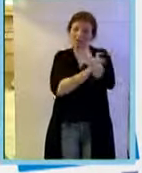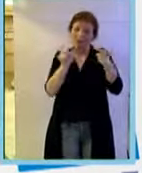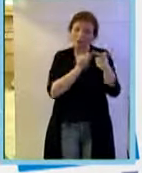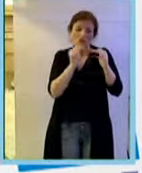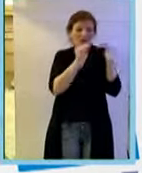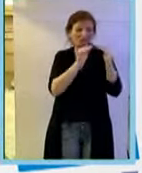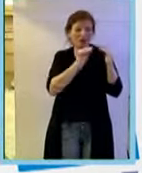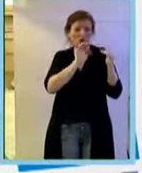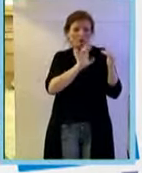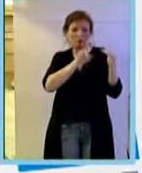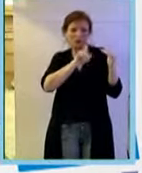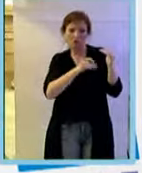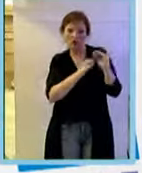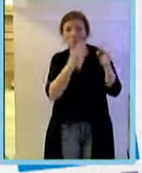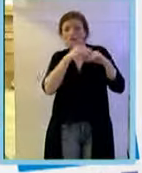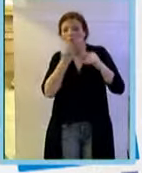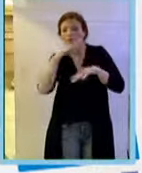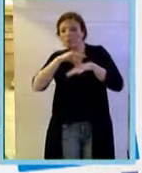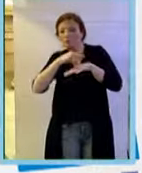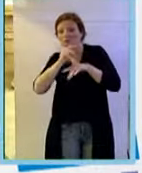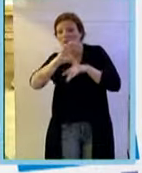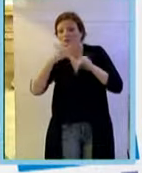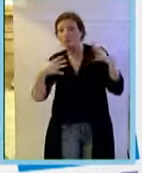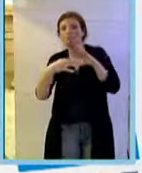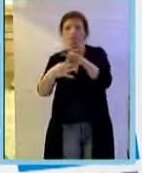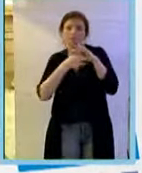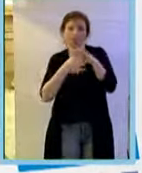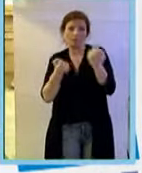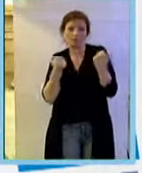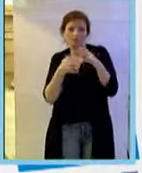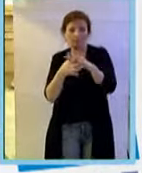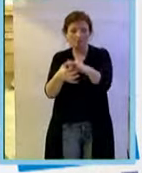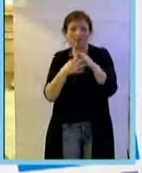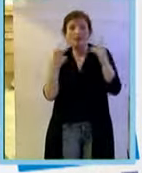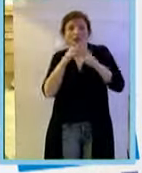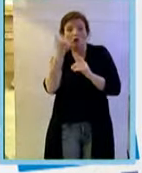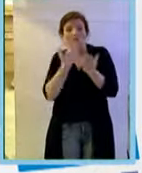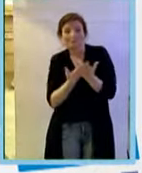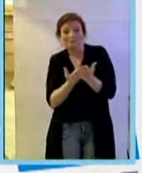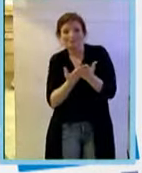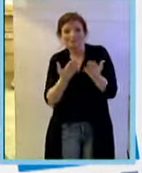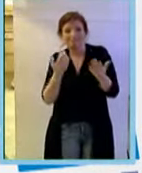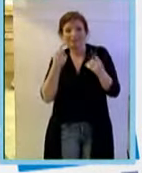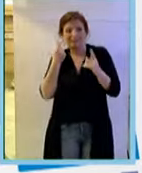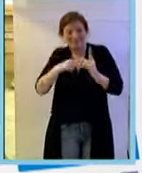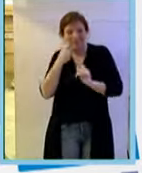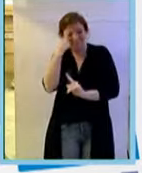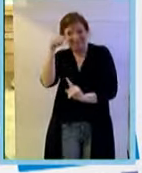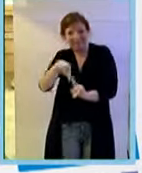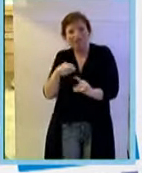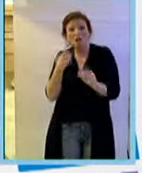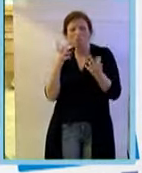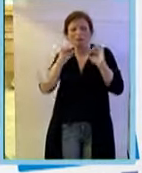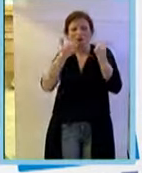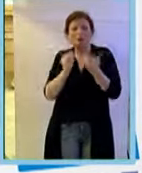e le patologie proprietive attive una prova di questo concetto è stata messa a disposizione da un modello